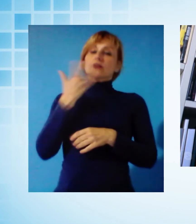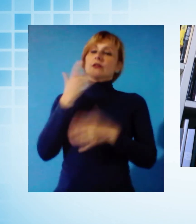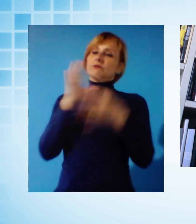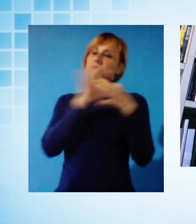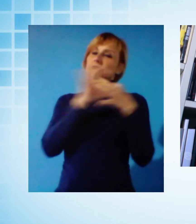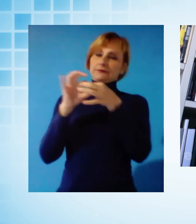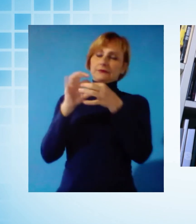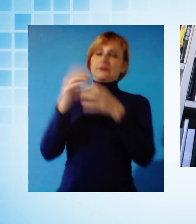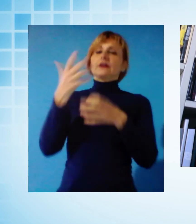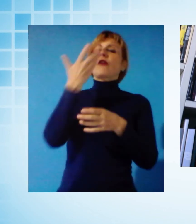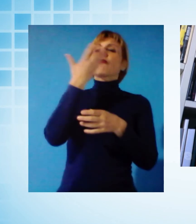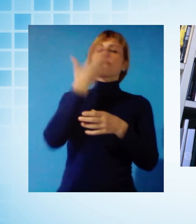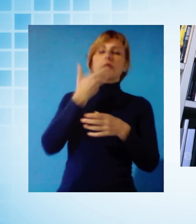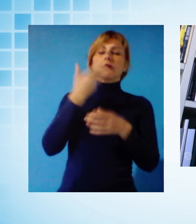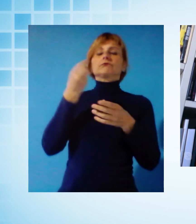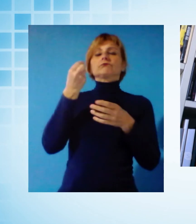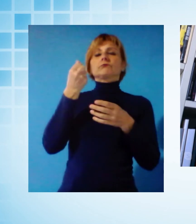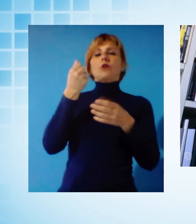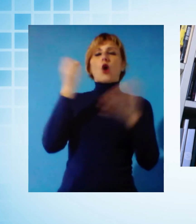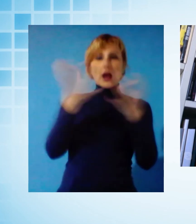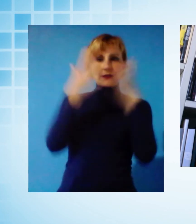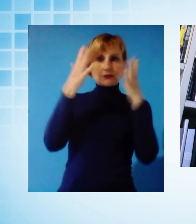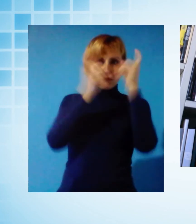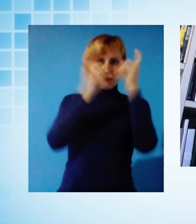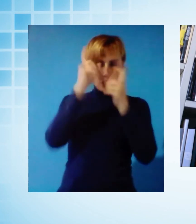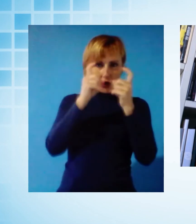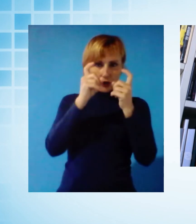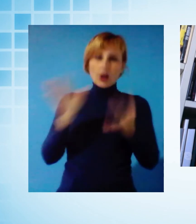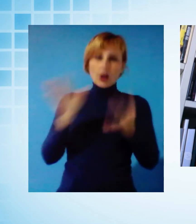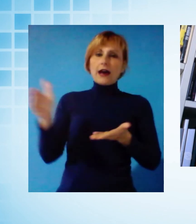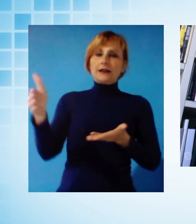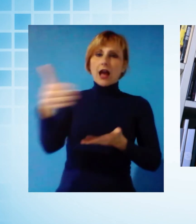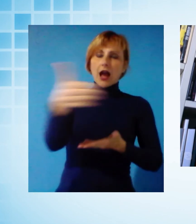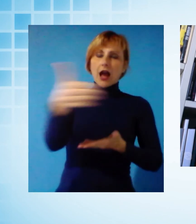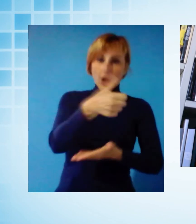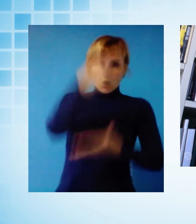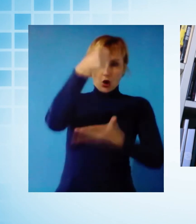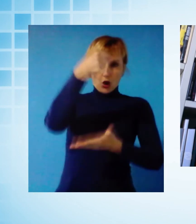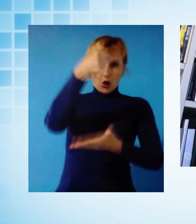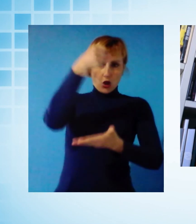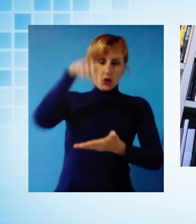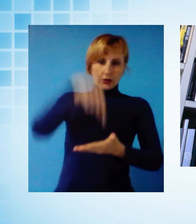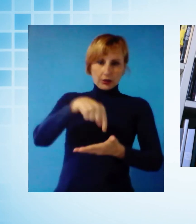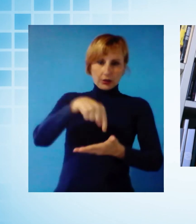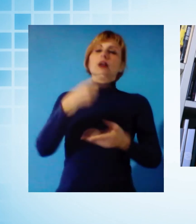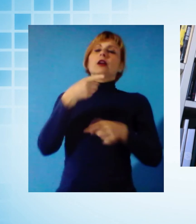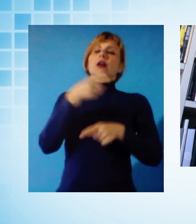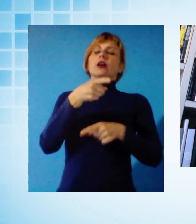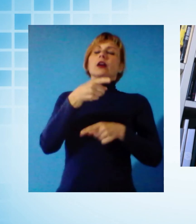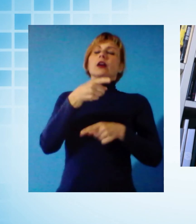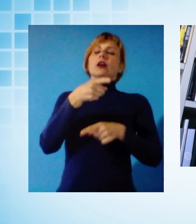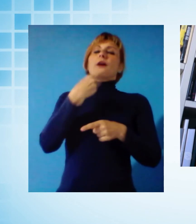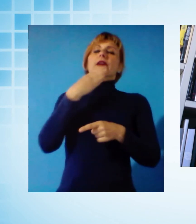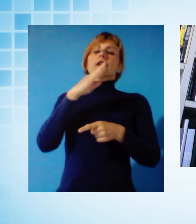di cercare di fare una raccolta fondi il cui ricavato andrà a beneficio della protezione civile,